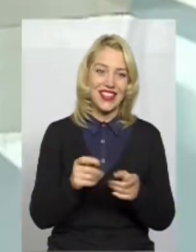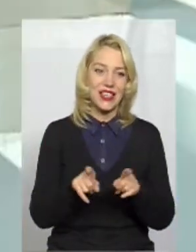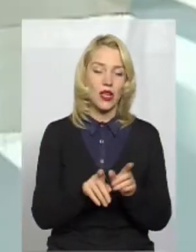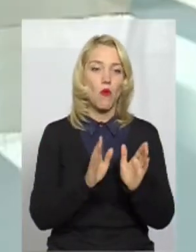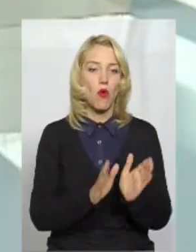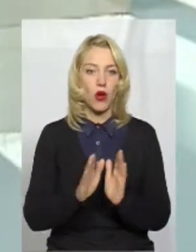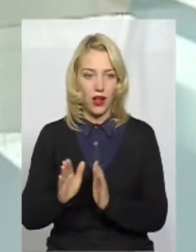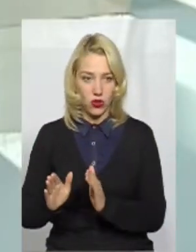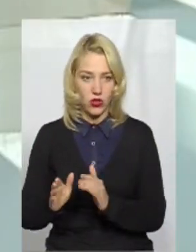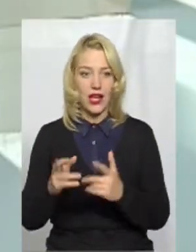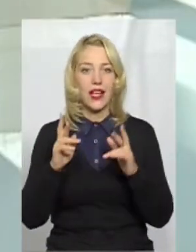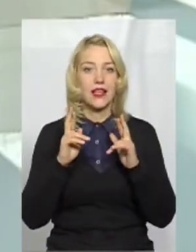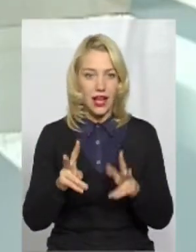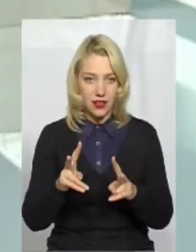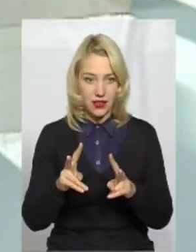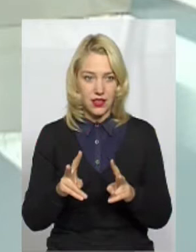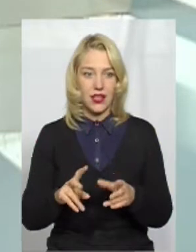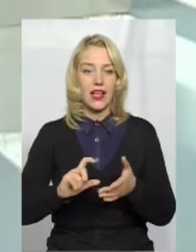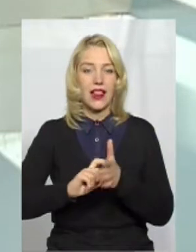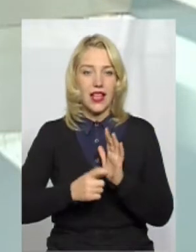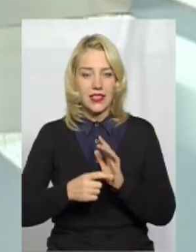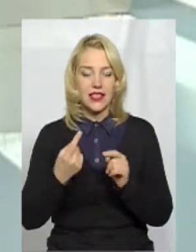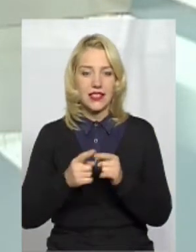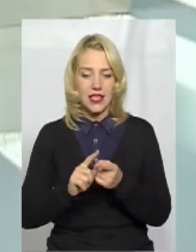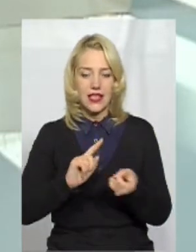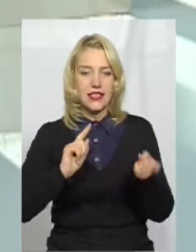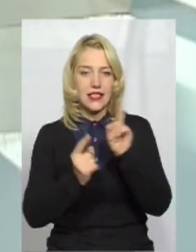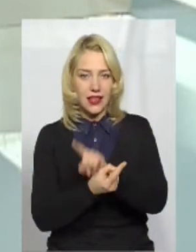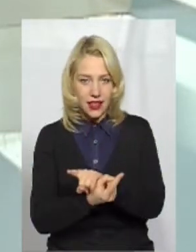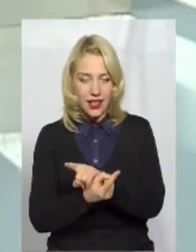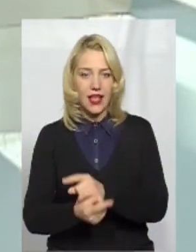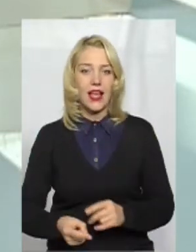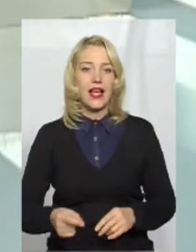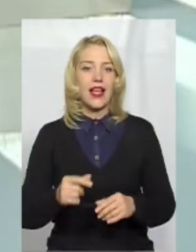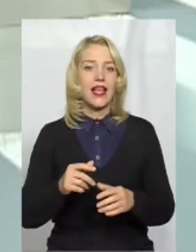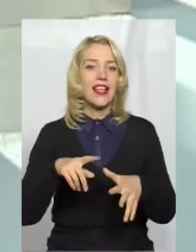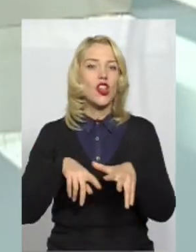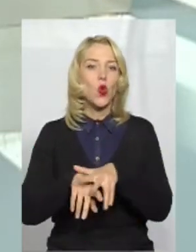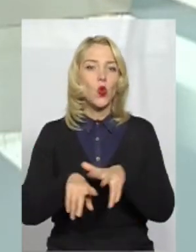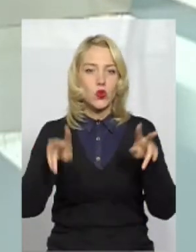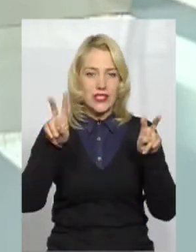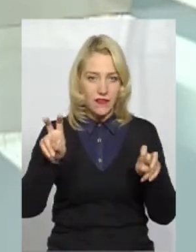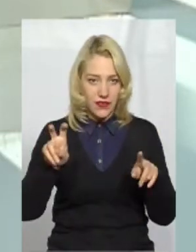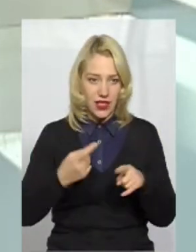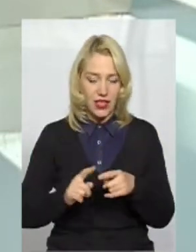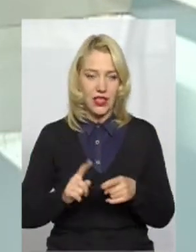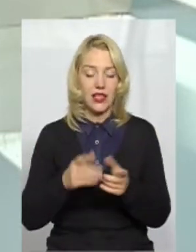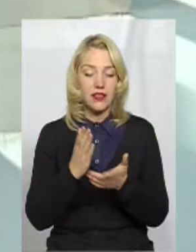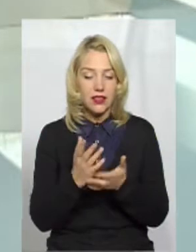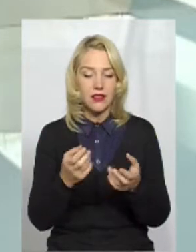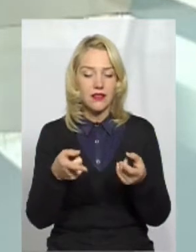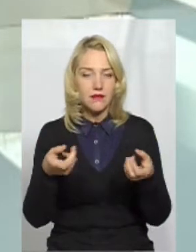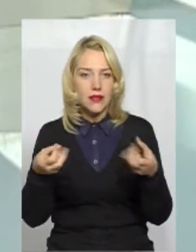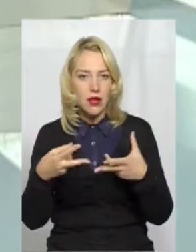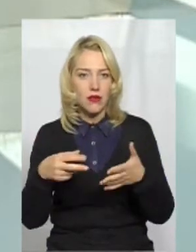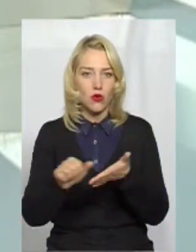зупинимося, як клас цей стає інклюзивний, є певний порядок організації, документів.